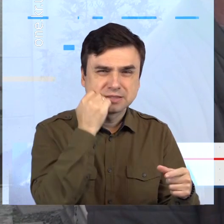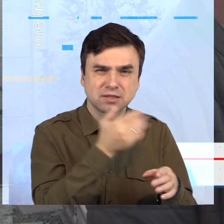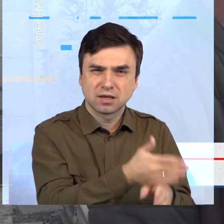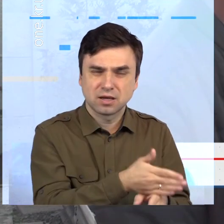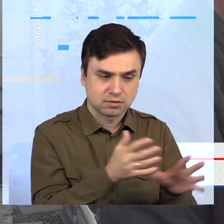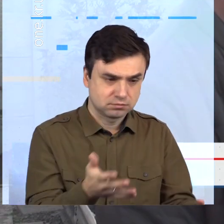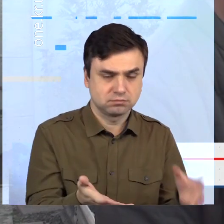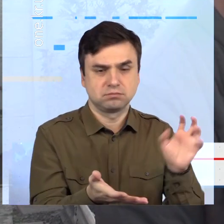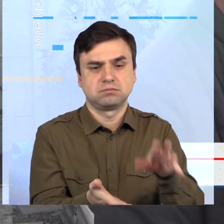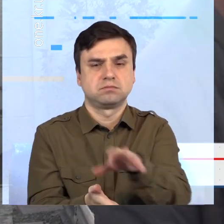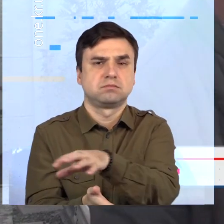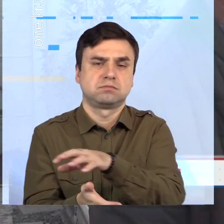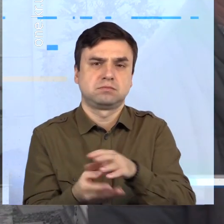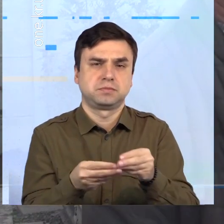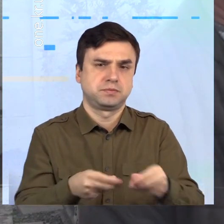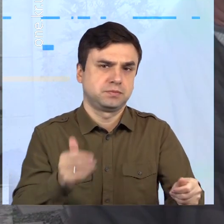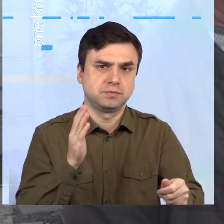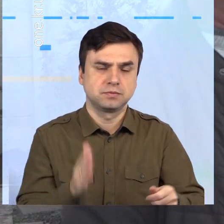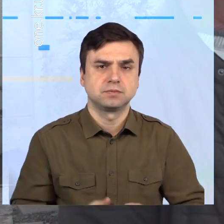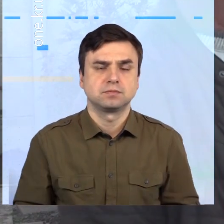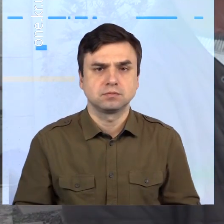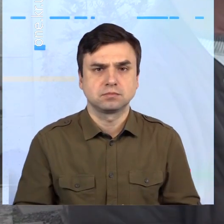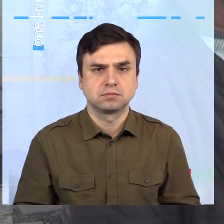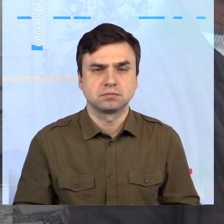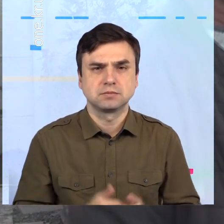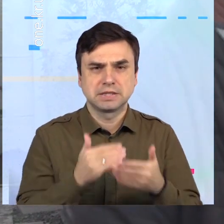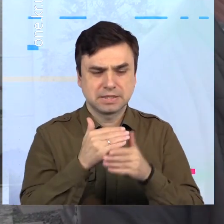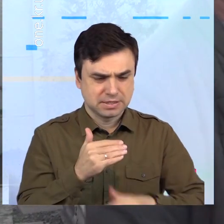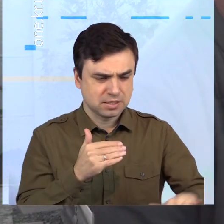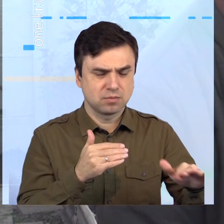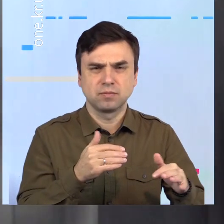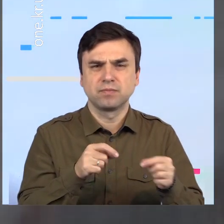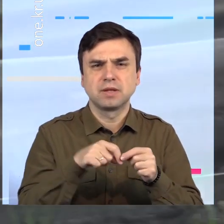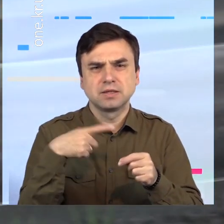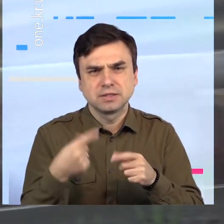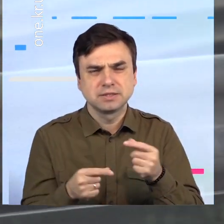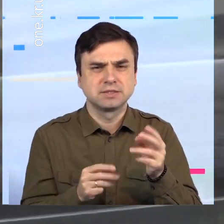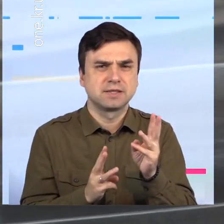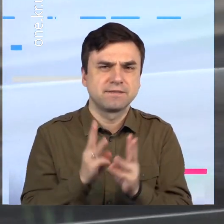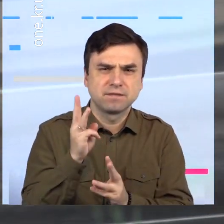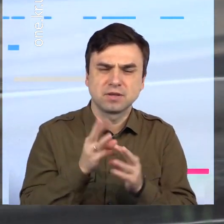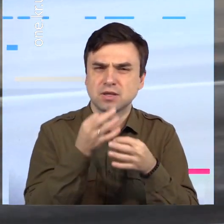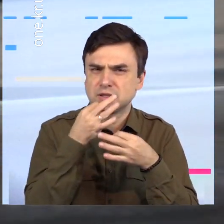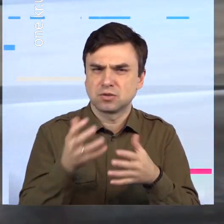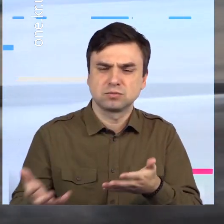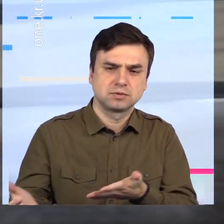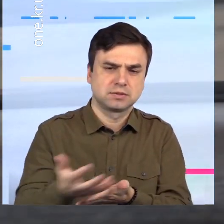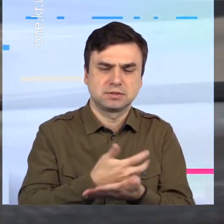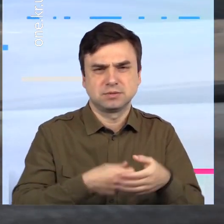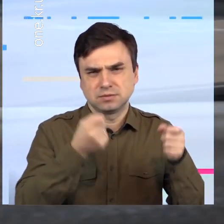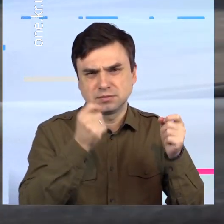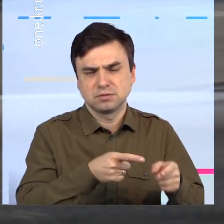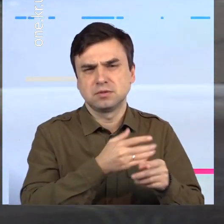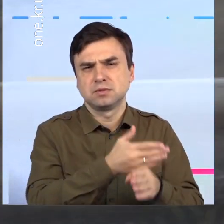ветки, великі, крупні, мелкі ветки, все сюди, кладеться слоями. Воно все з часом перегніває,